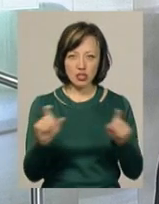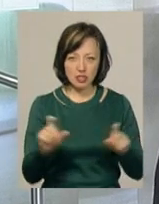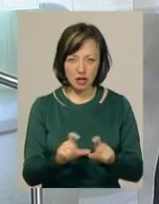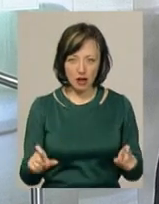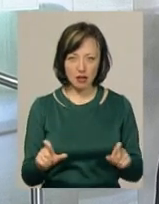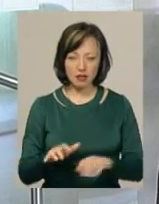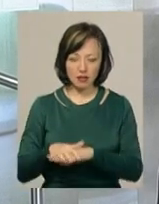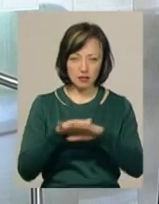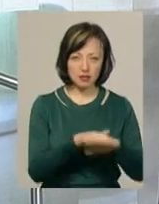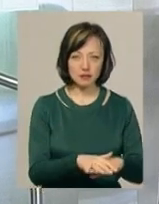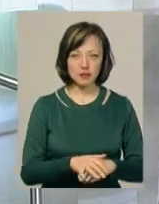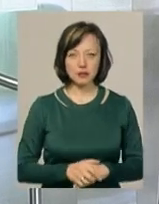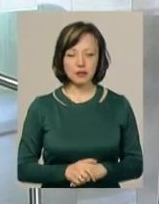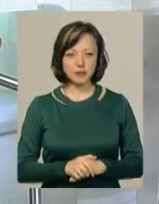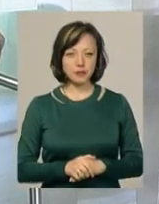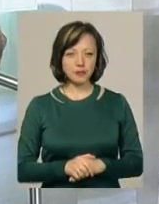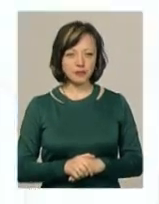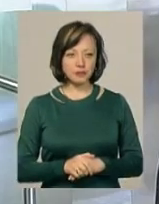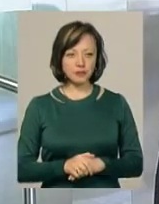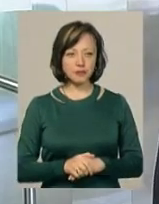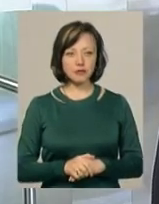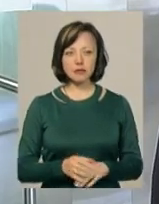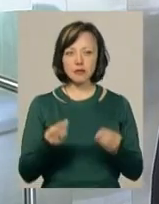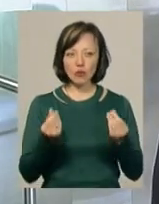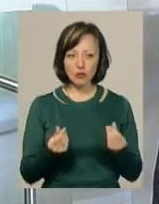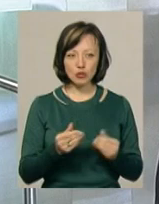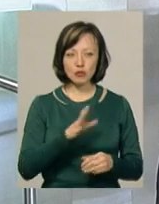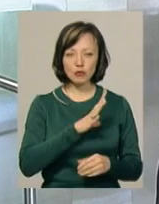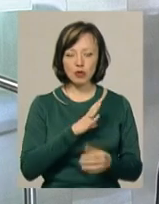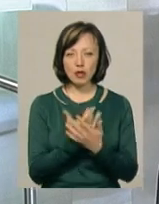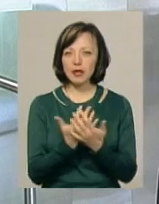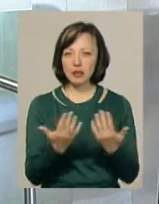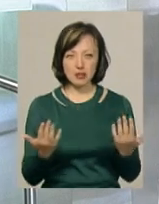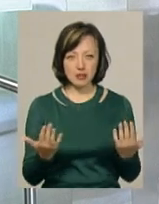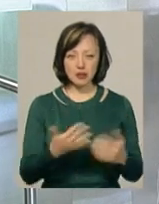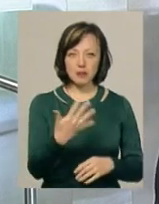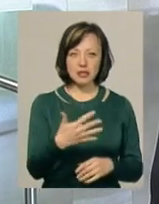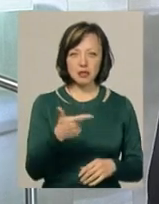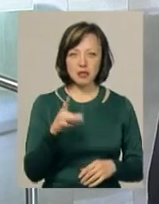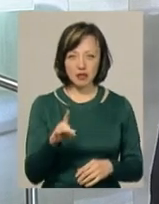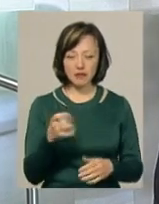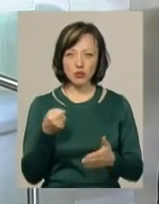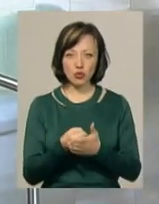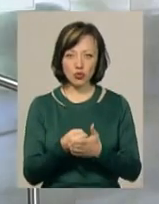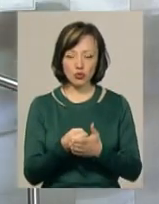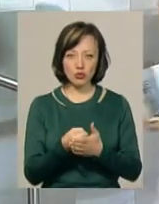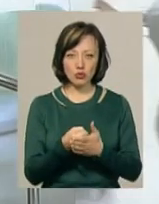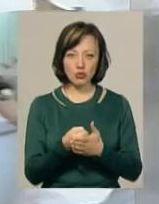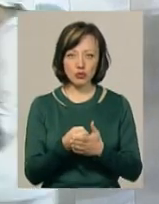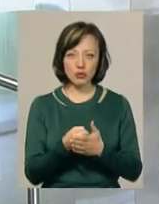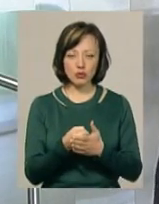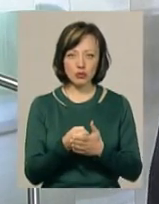навчальних закладів. Кошти були різні, від 50 гривень і